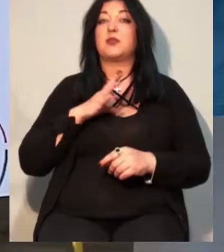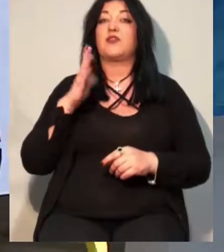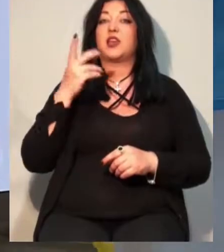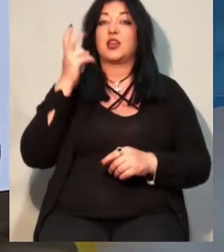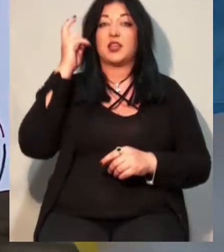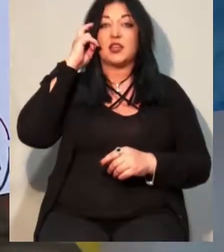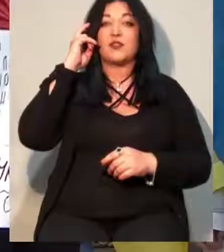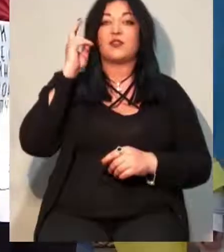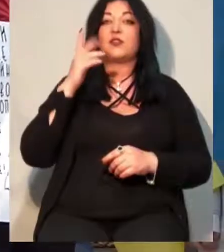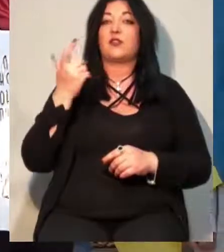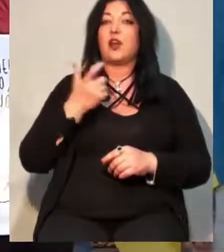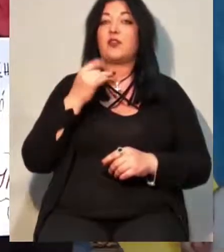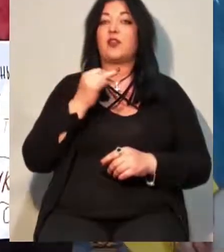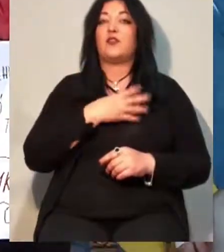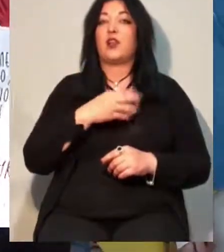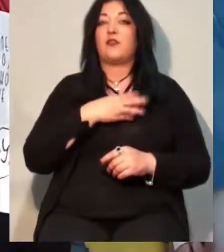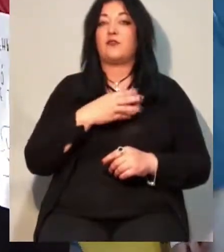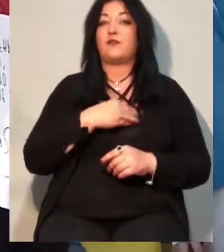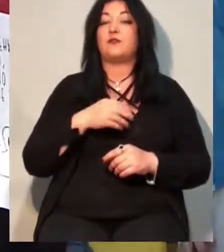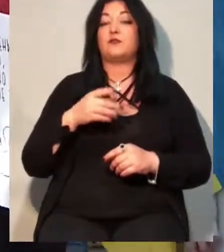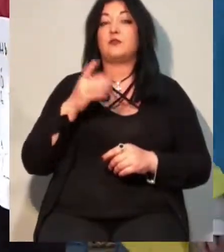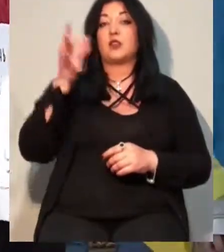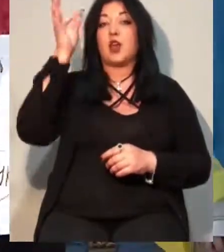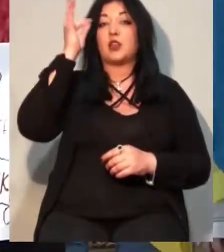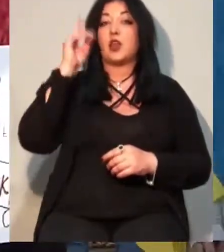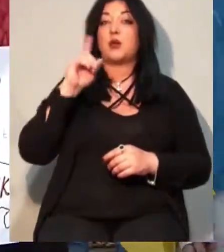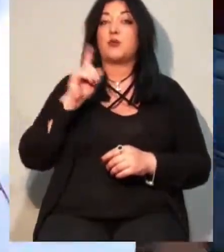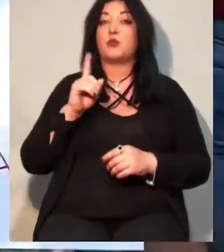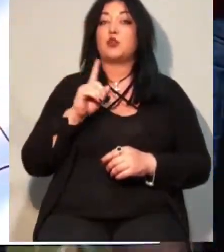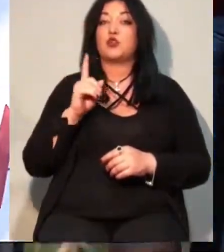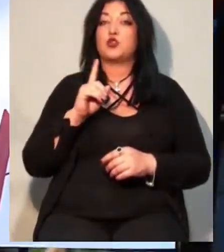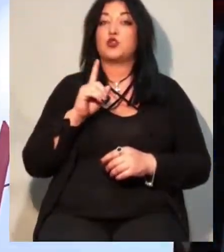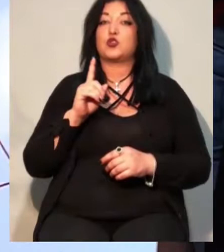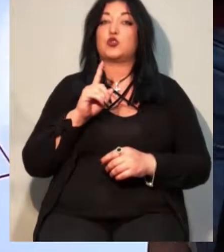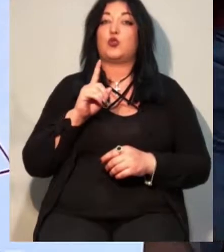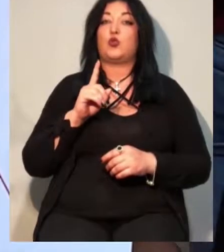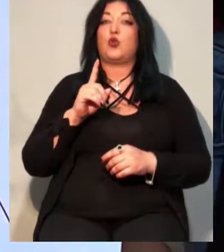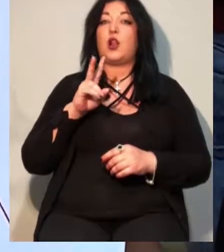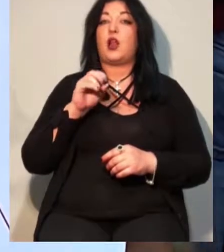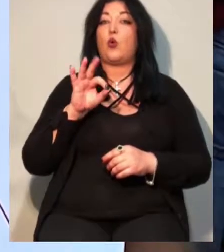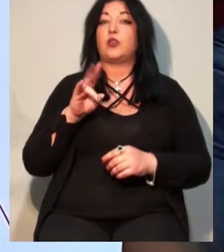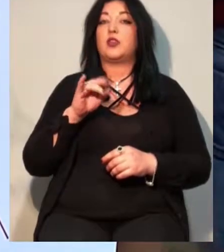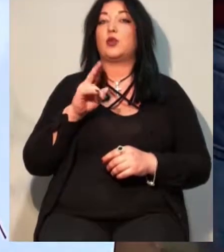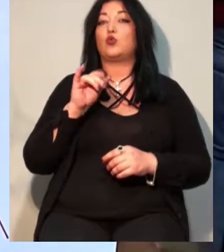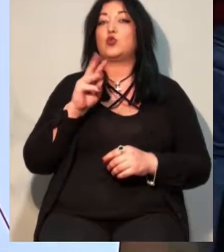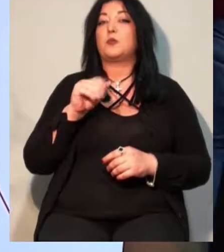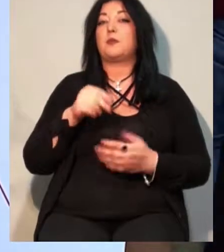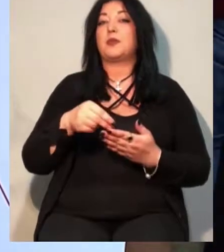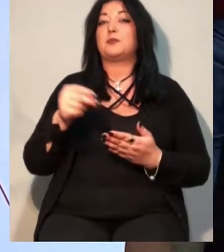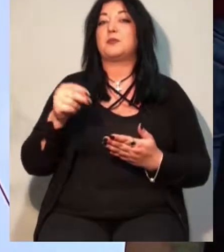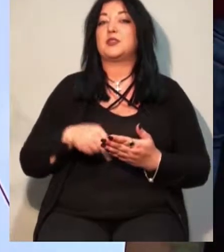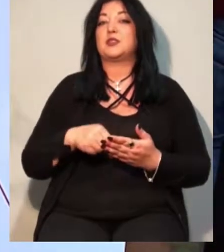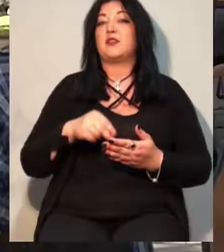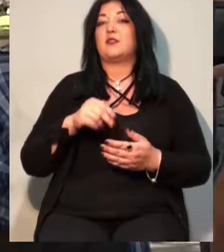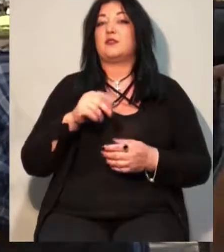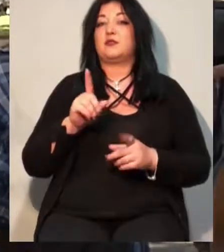Нагадаємо, вчора представник України в тристоронній контактній групі Леонід Кучма підписав у Мінську формулу Штайнмаєра.